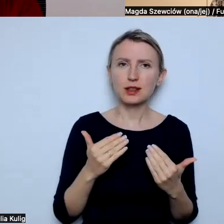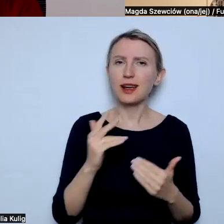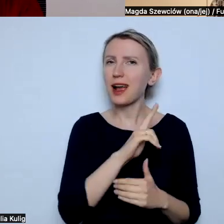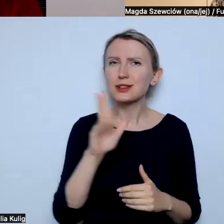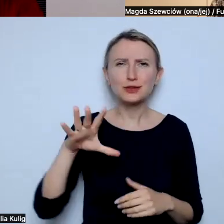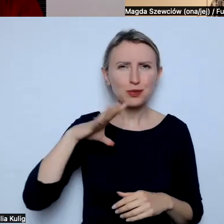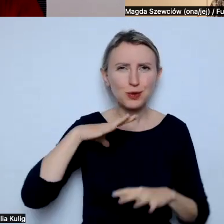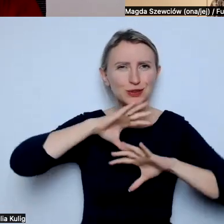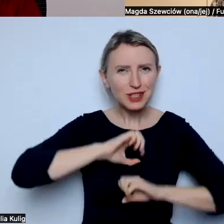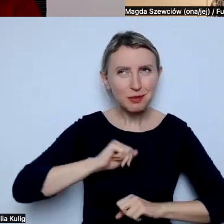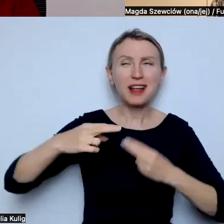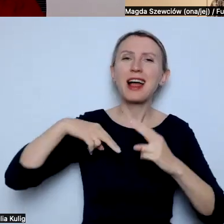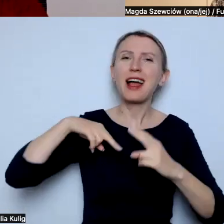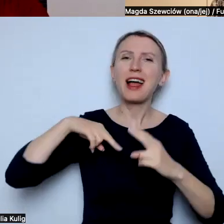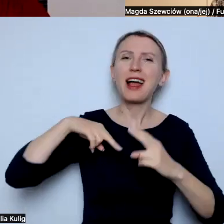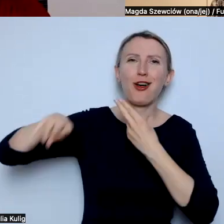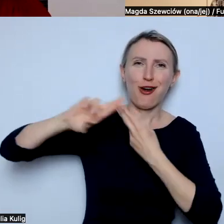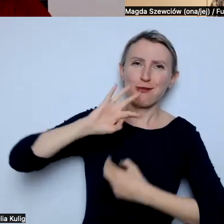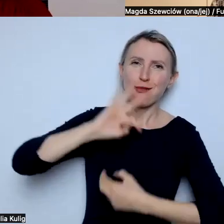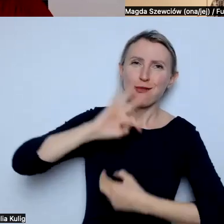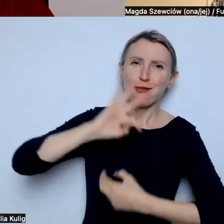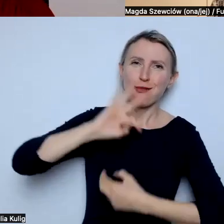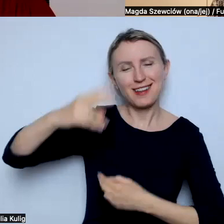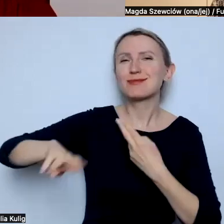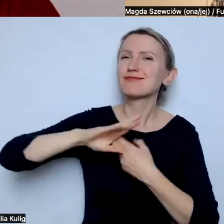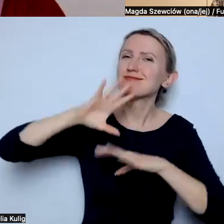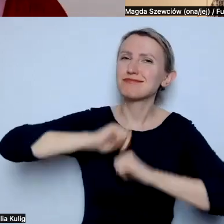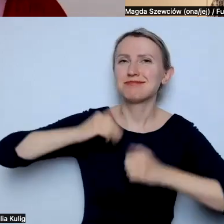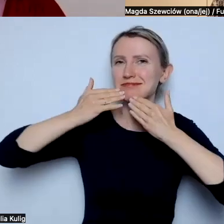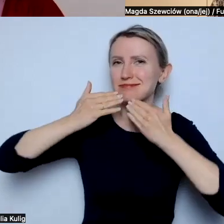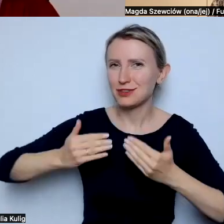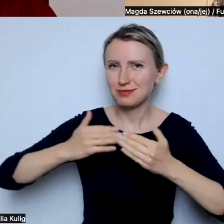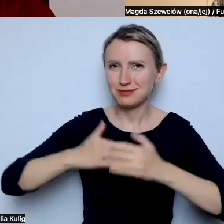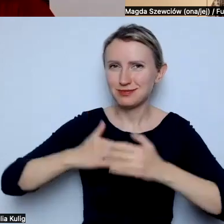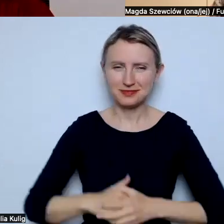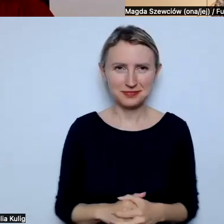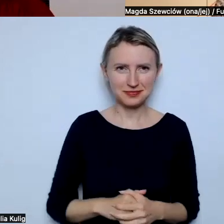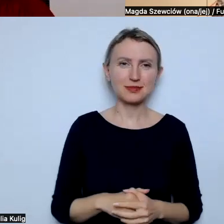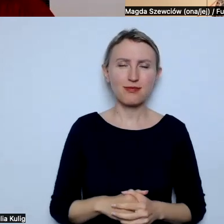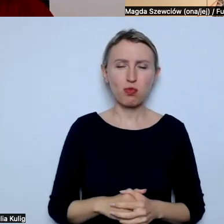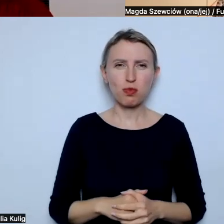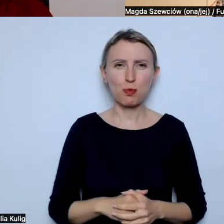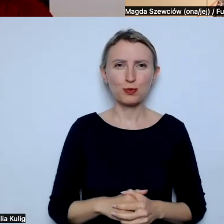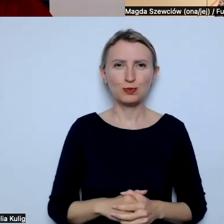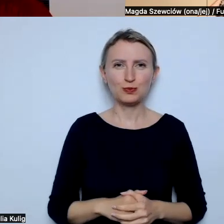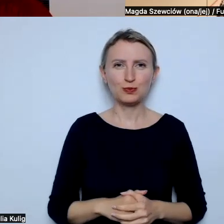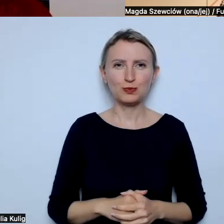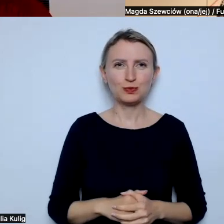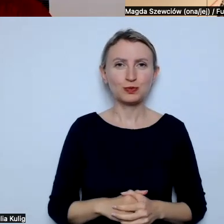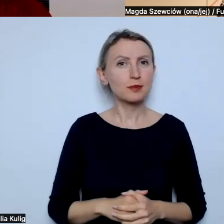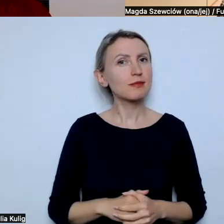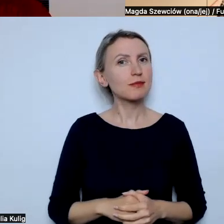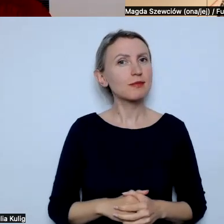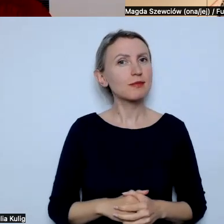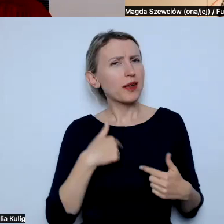cierpliwość odpowiedzieć na jakieś moje pytania w wiadomościach prywatnych, też jestem bardzo wdzięczny. Czyli jak ja